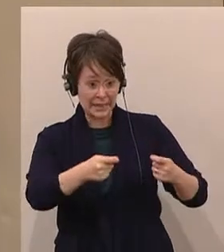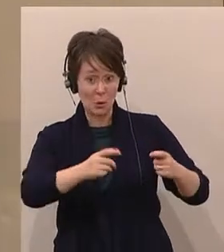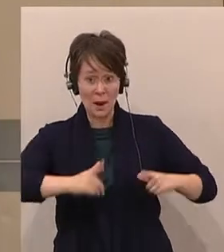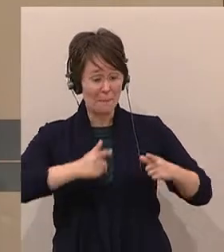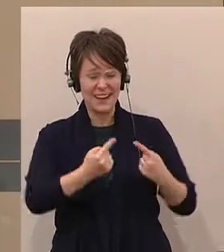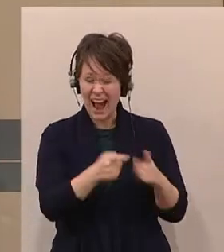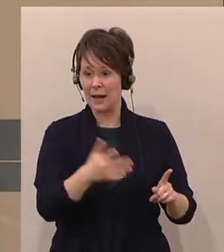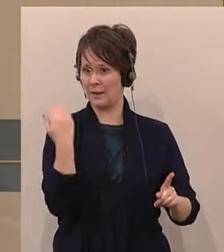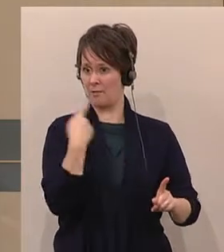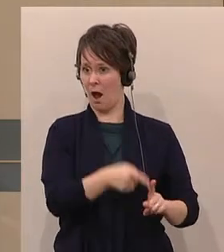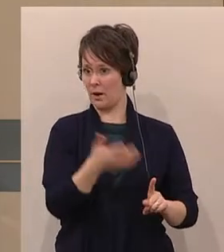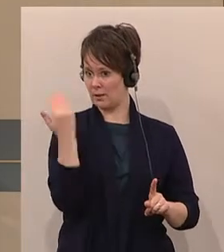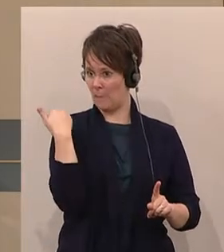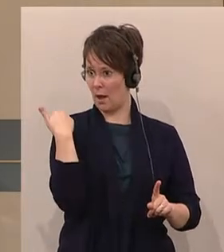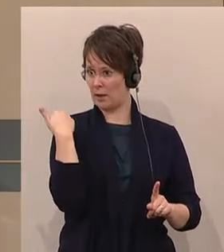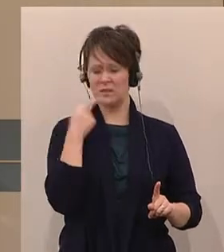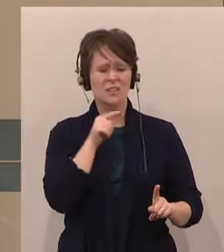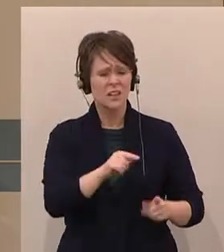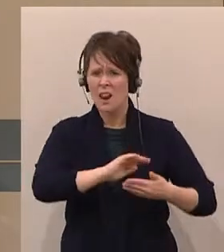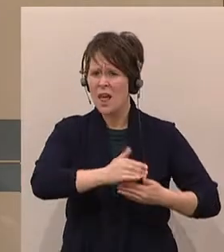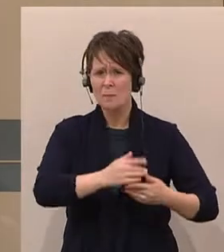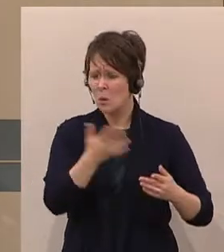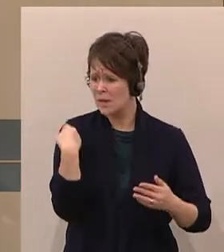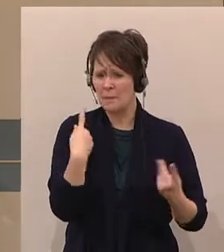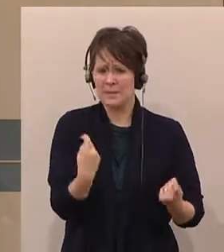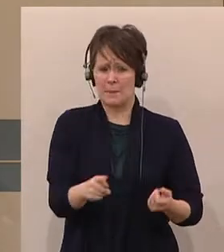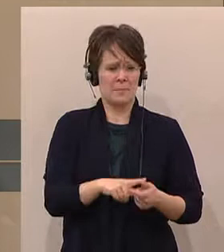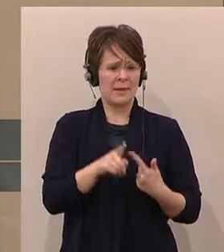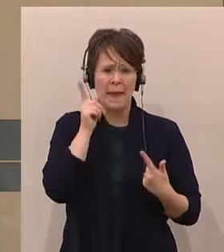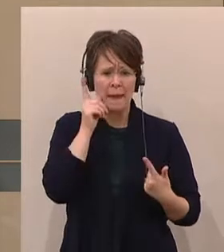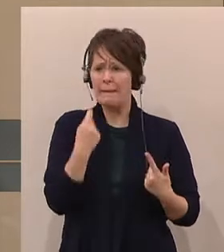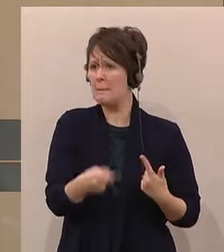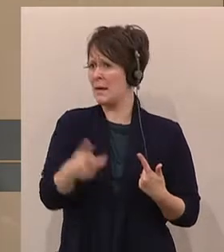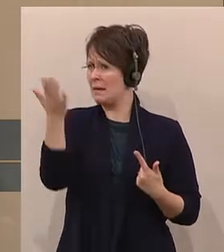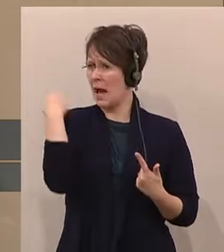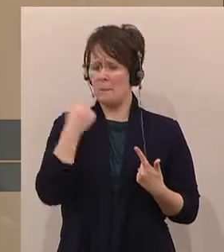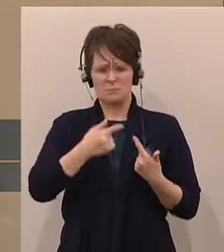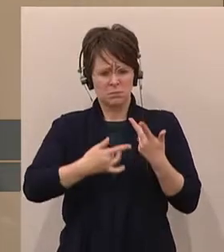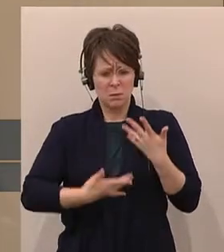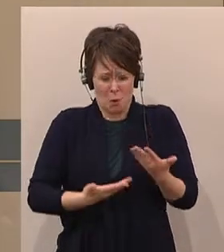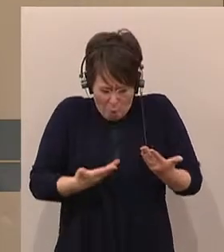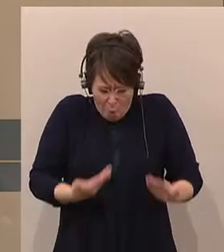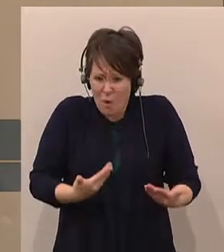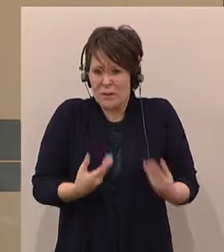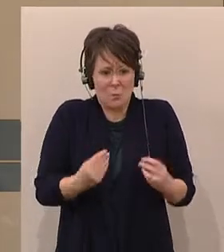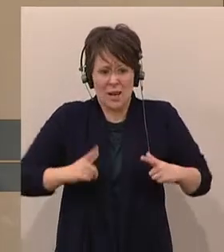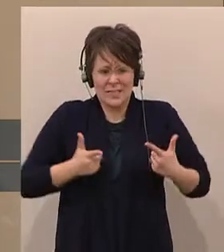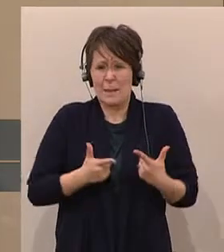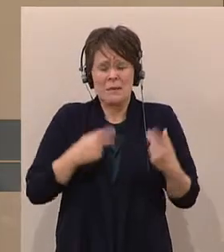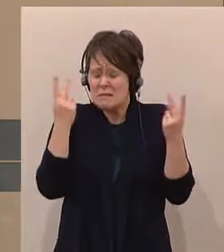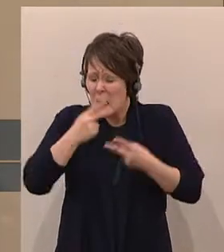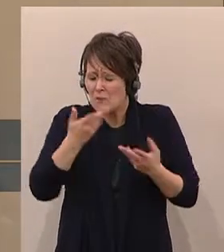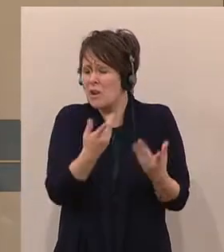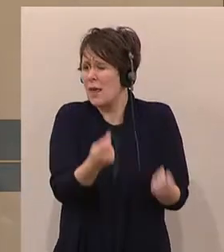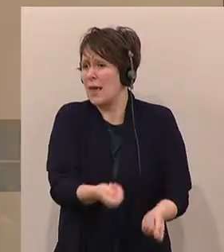so zu formulieren, da gab es noch keinen Laptop, da gab es noch kein Handy und diese Dinge, die im heutigen Leben selbstverständlich sind.